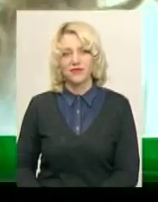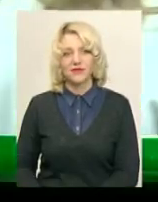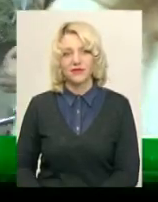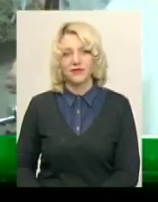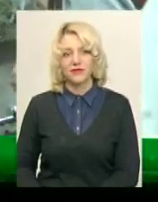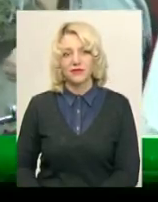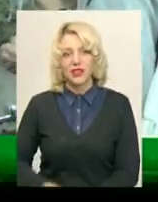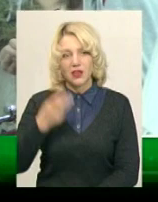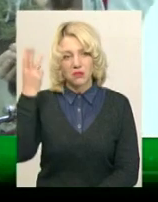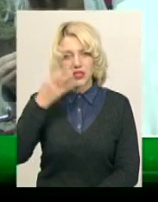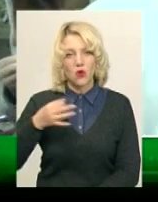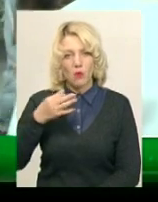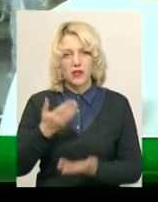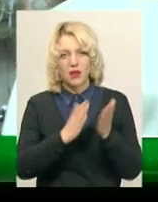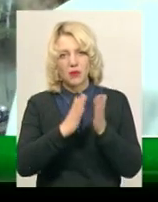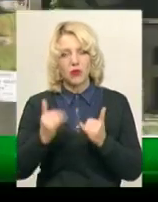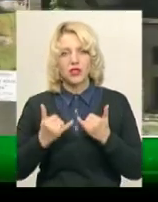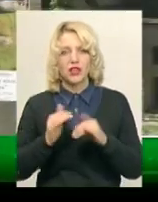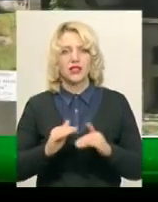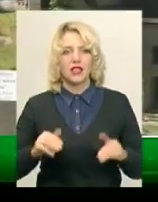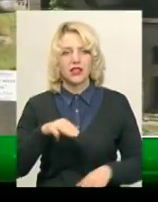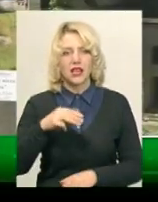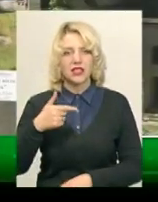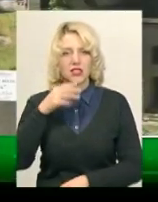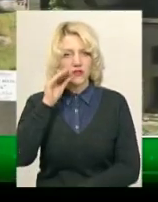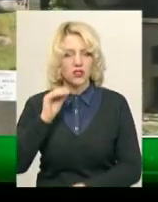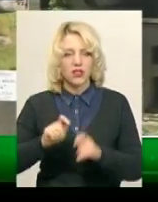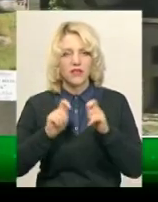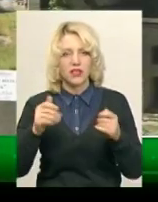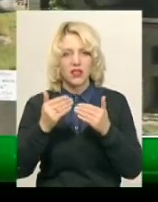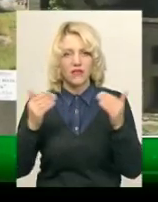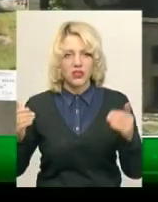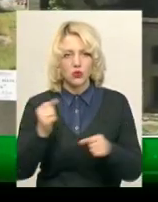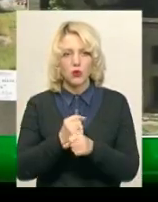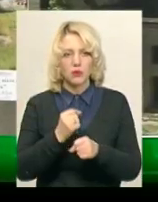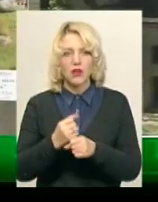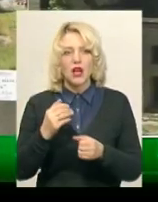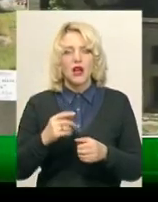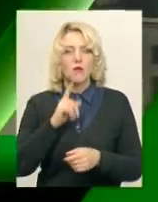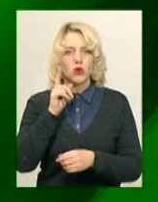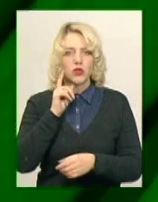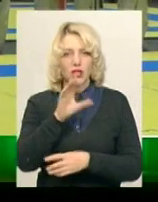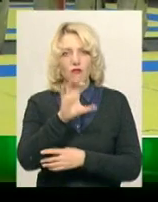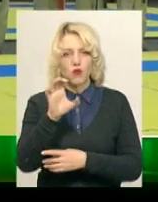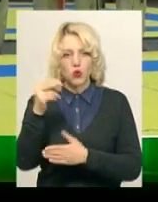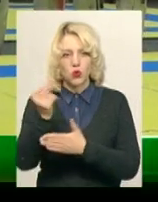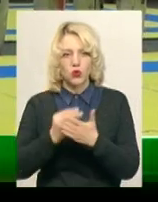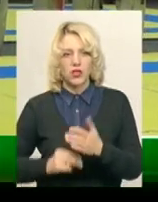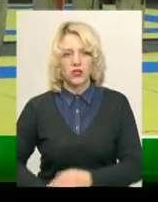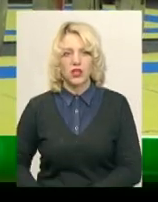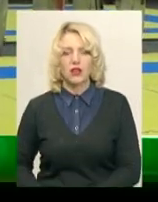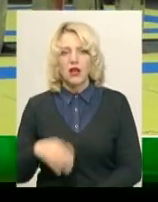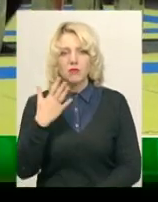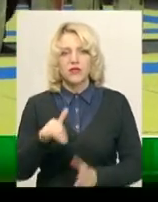У Хмельницькій обласній бібліотеці для дітей імені Тараса Шевченка відкрили виставку робіт юних фотокудожників. 56